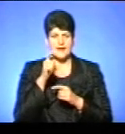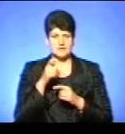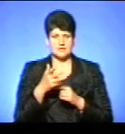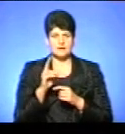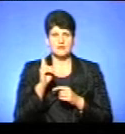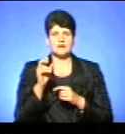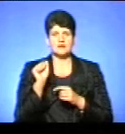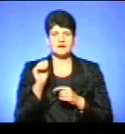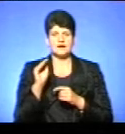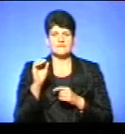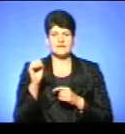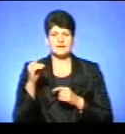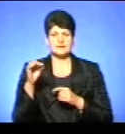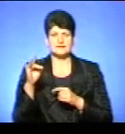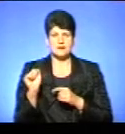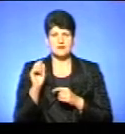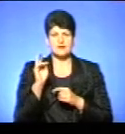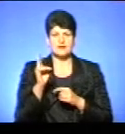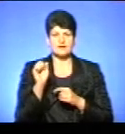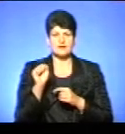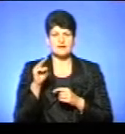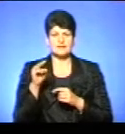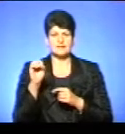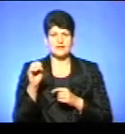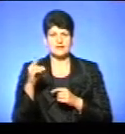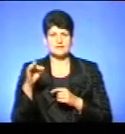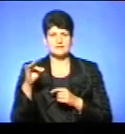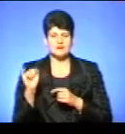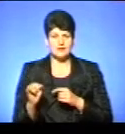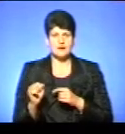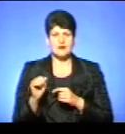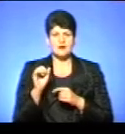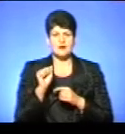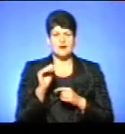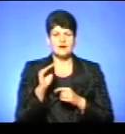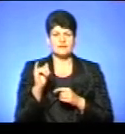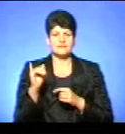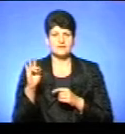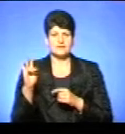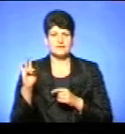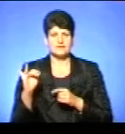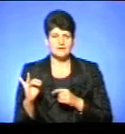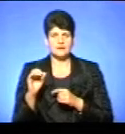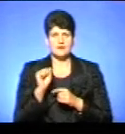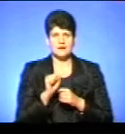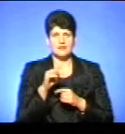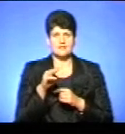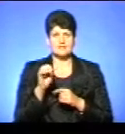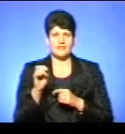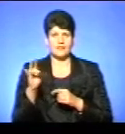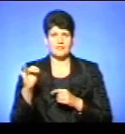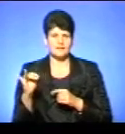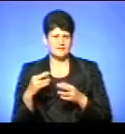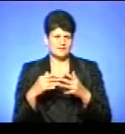кафедра, катедра, міт, міф, ефір, етер, як ми вже сьогодні почули, афіни, атени і такі інші. Далі,